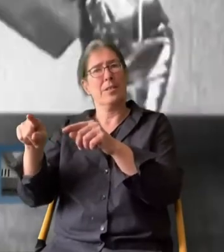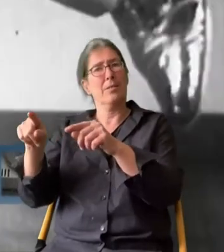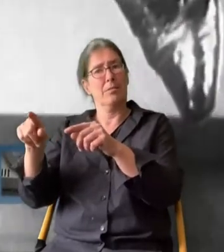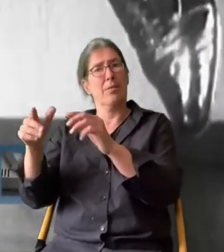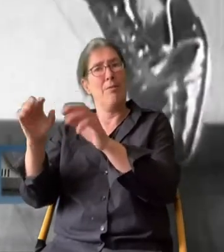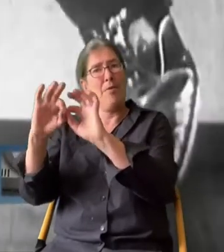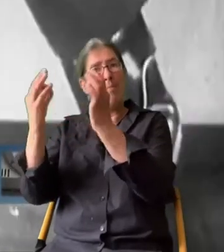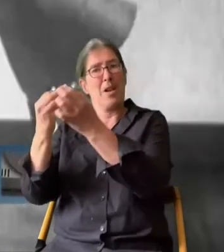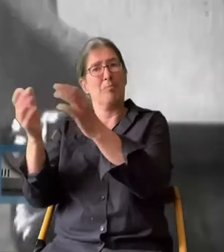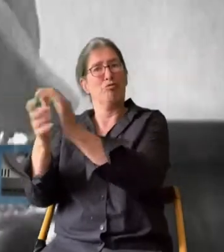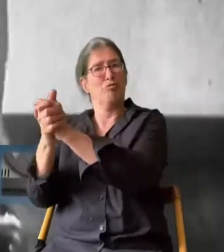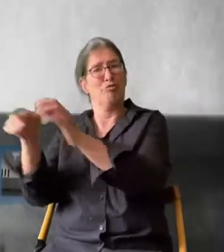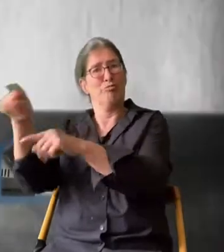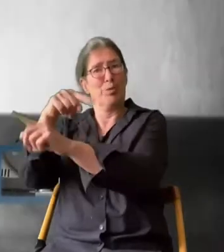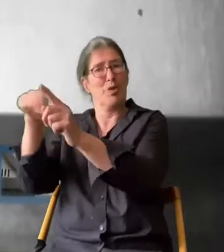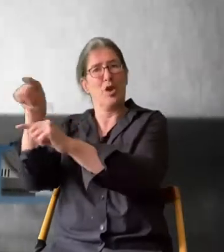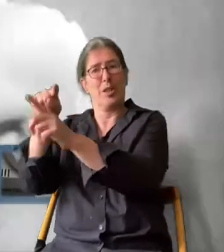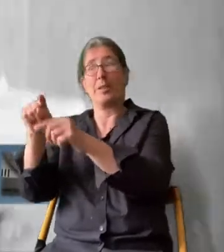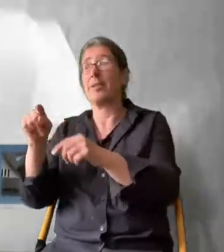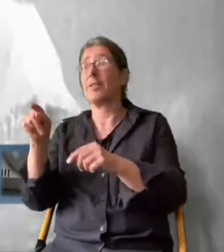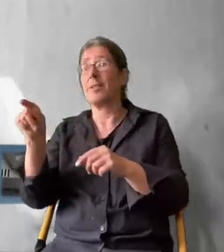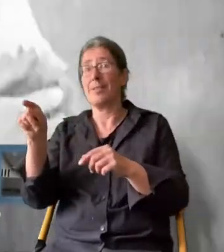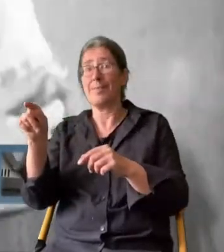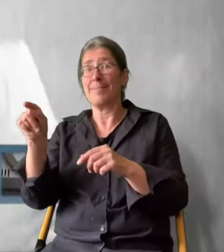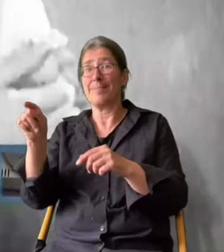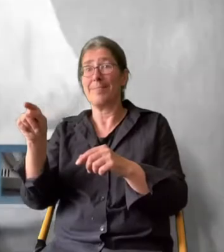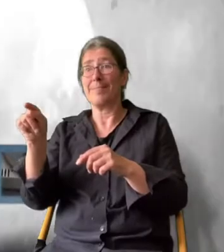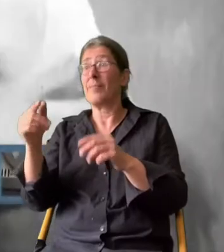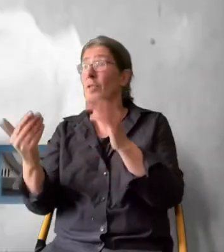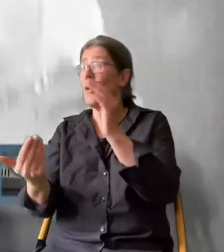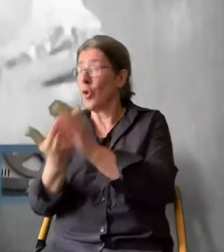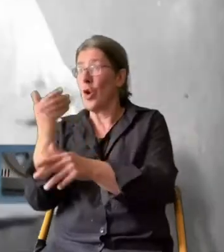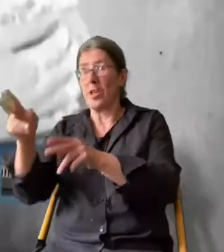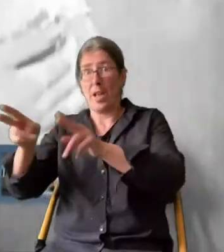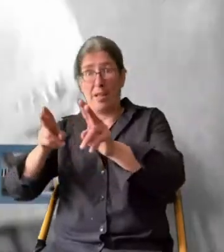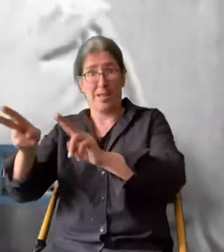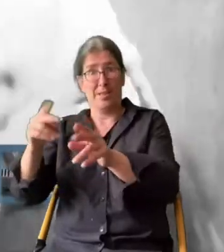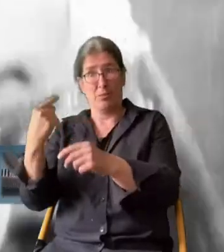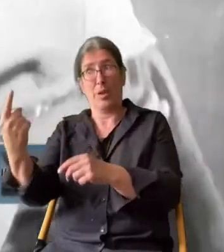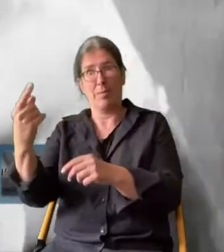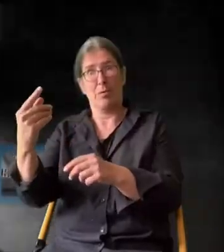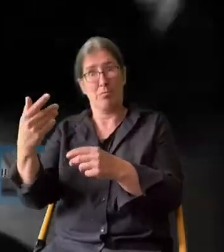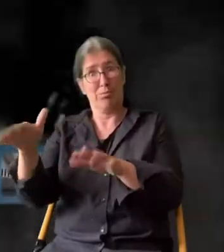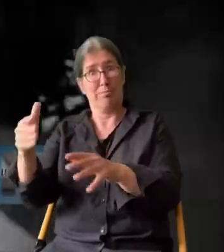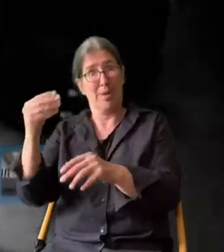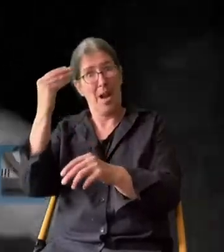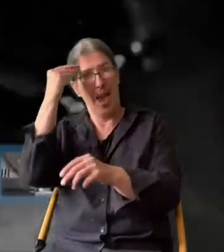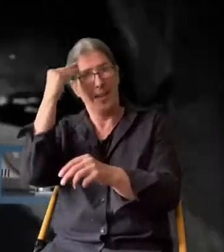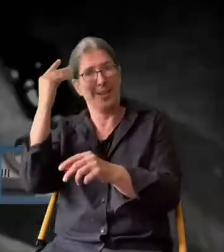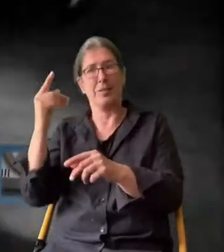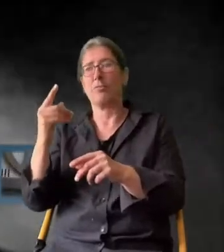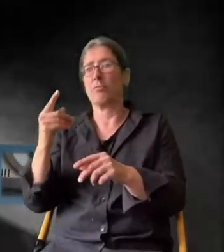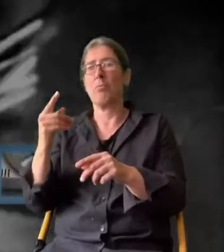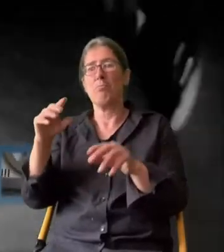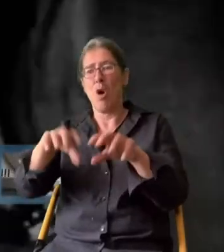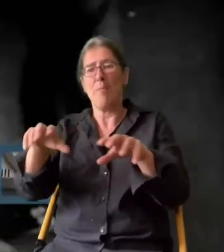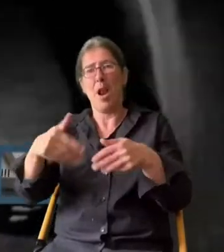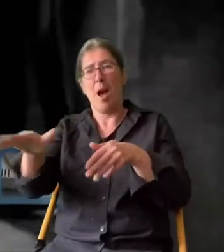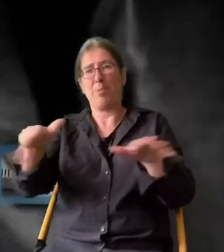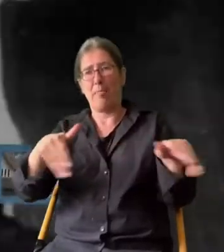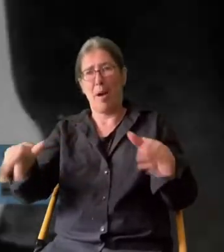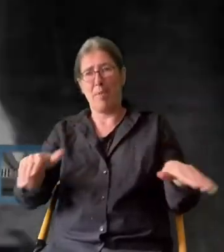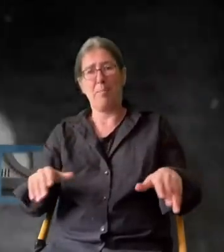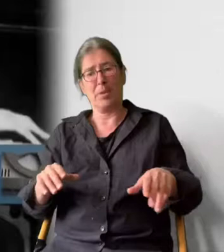anderen befreundeten Familien den neuen Tanz auch erlernen wollen. Die Möbel